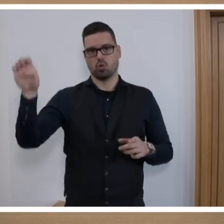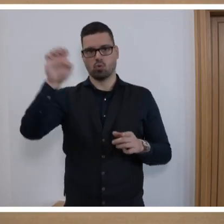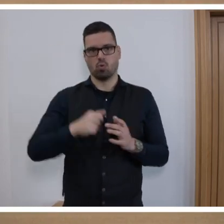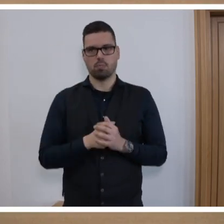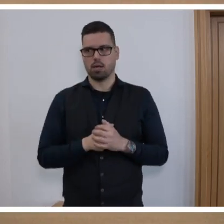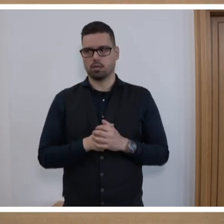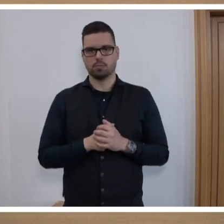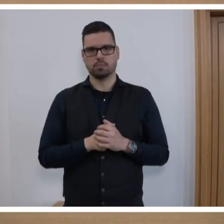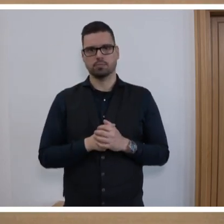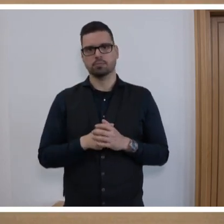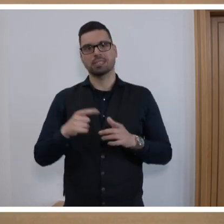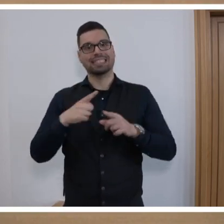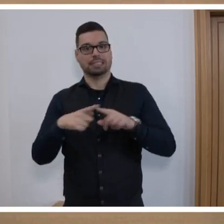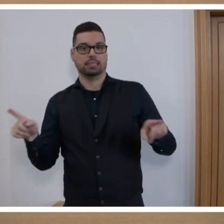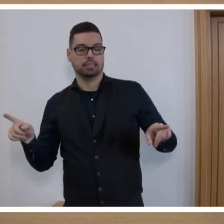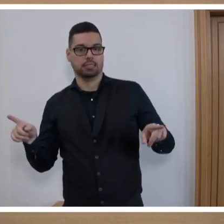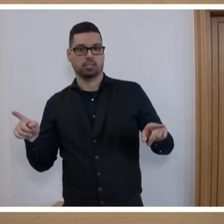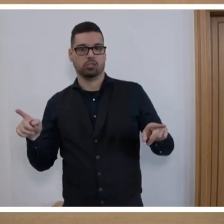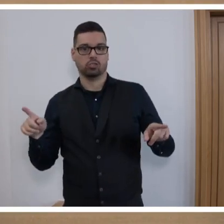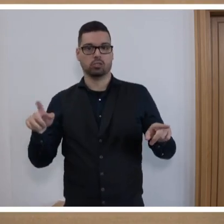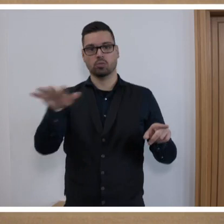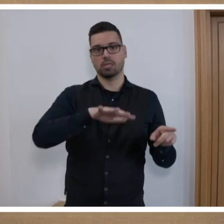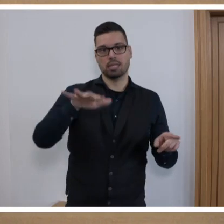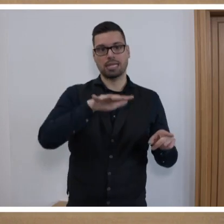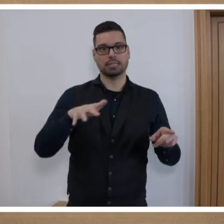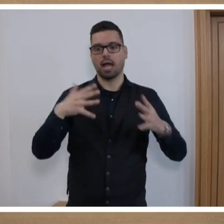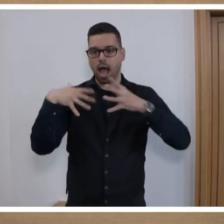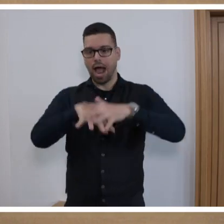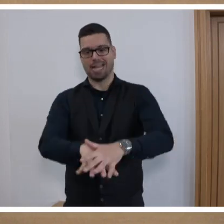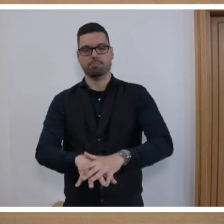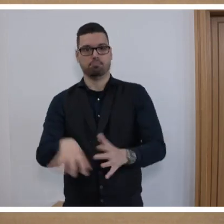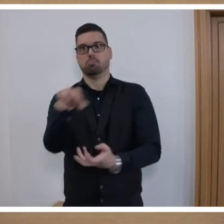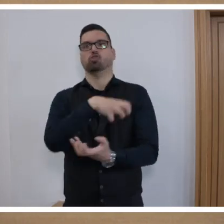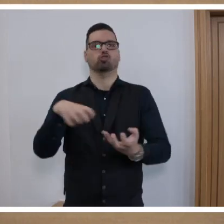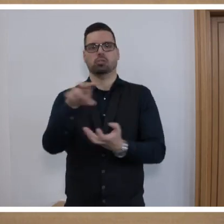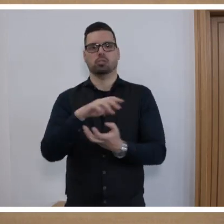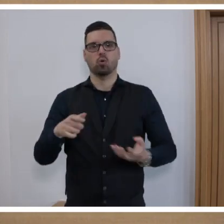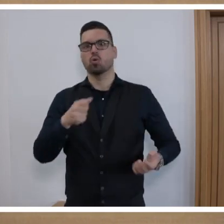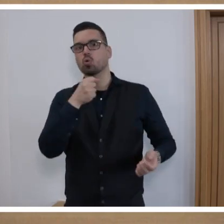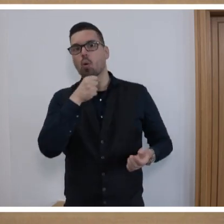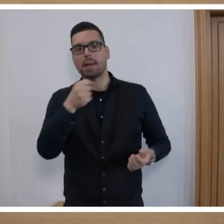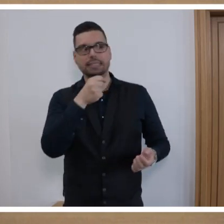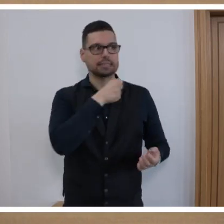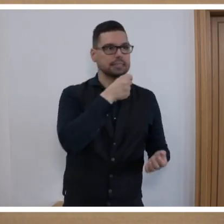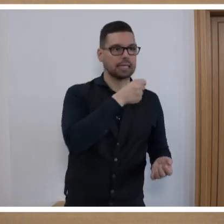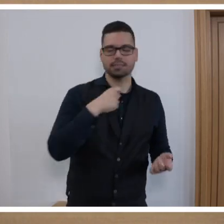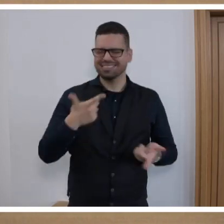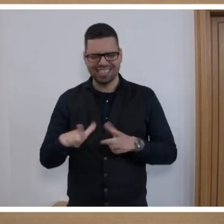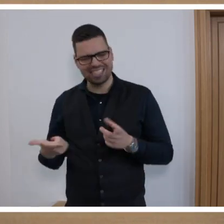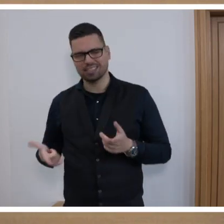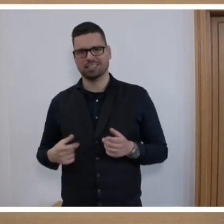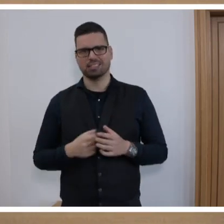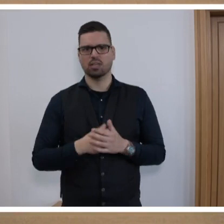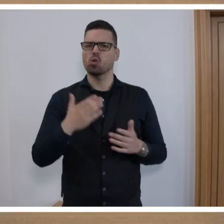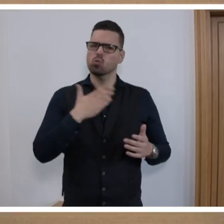in die Angelegenheiten anderer Länder in Europa einmischen und kommentieren, wie die gewählt haben und welche Regierungen die haben. Wir haben